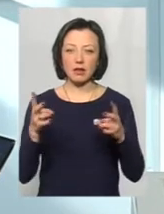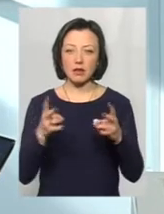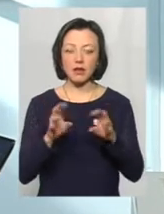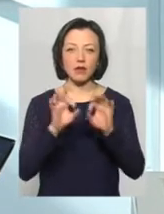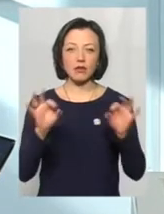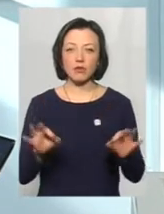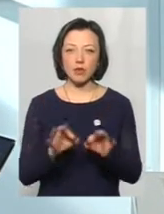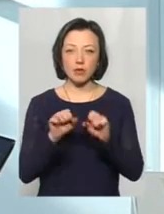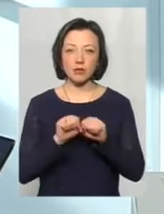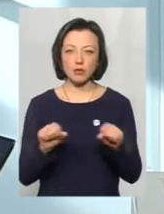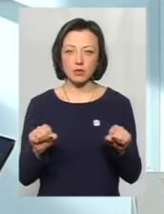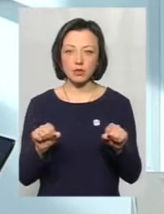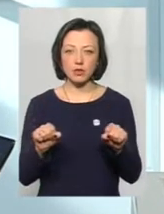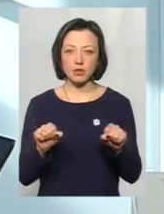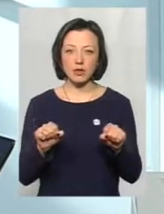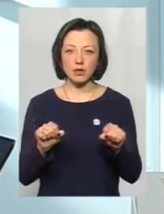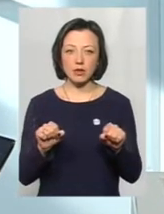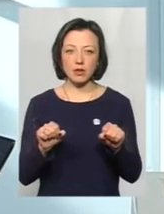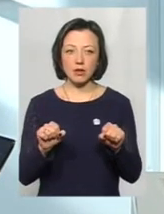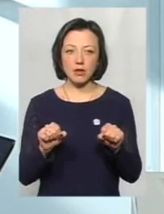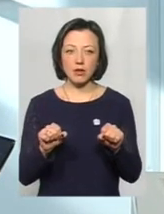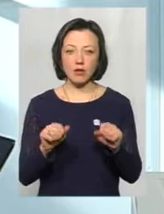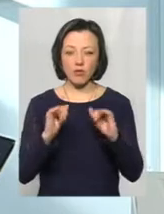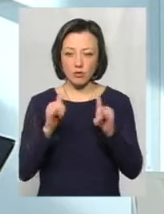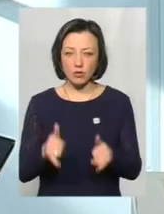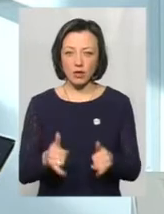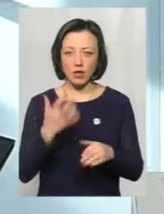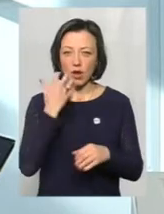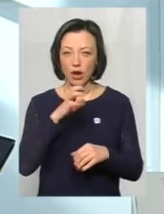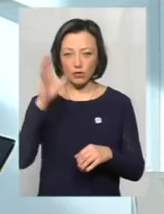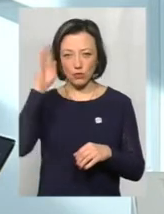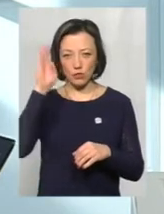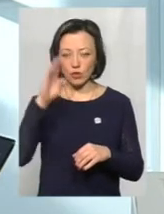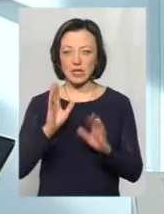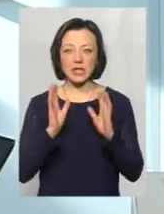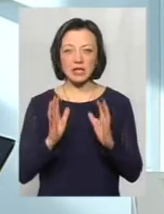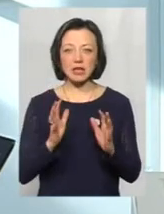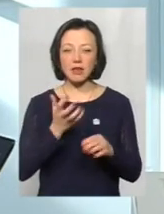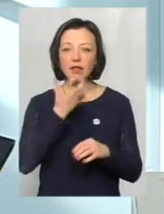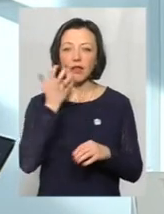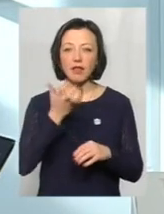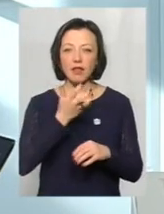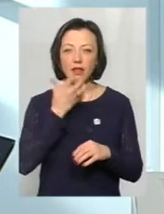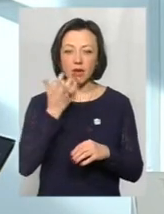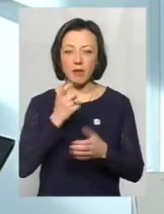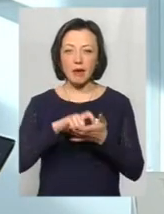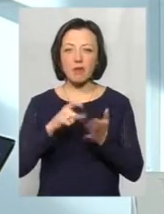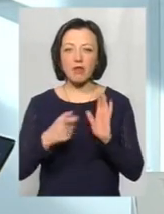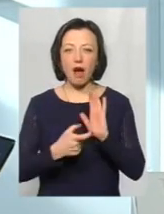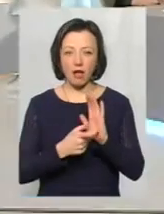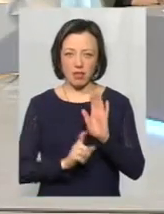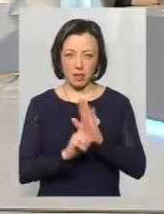ні в якому разі кінцівки не можна опускати в гарячу воду, тільки вода має бути кімнатної